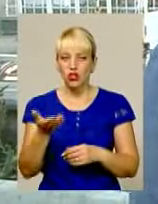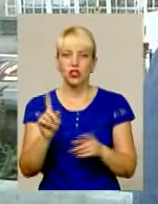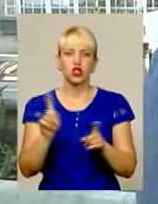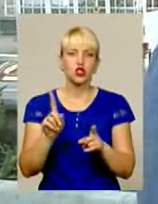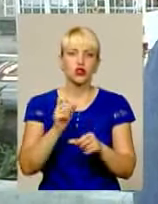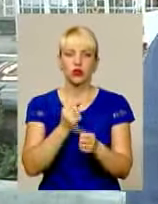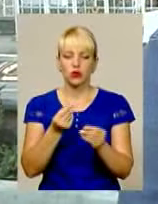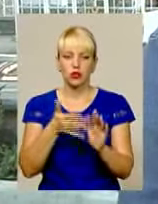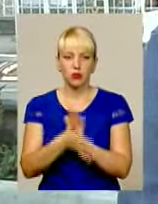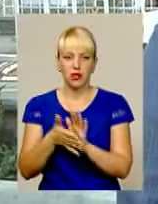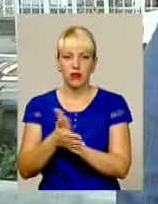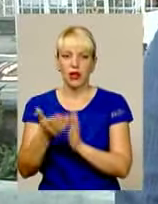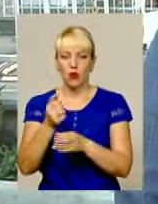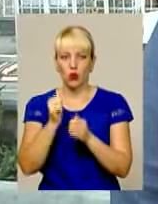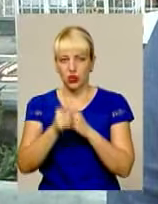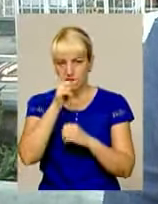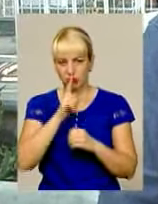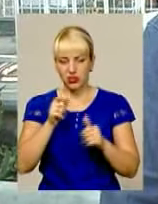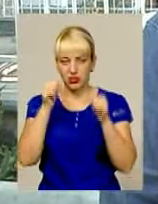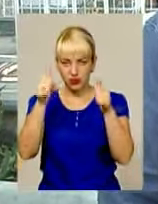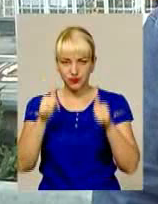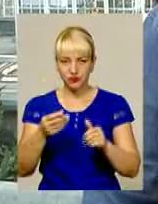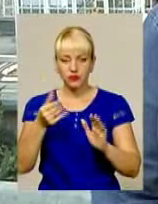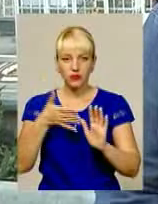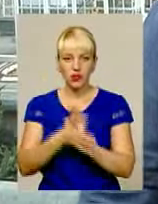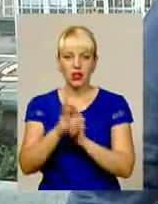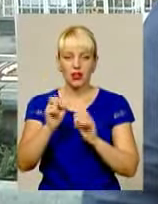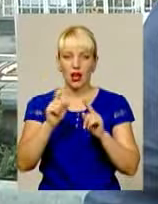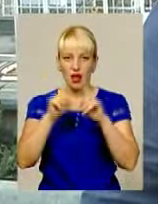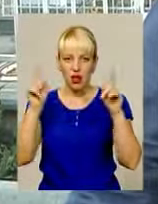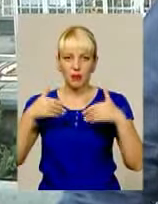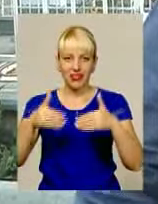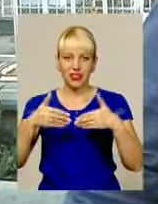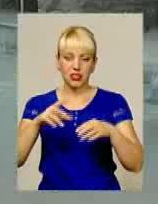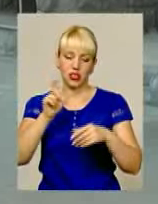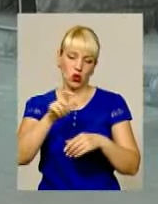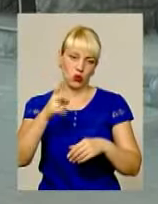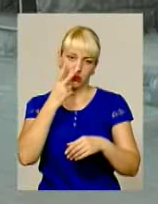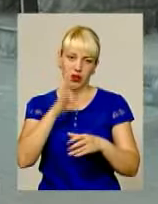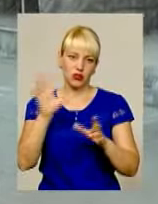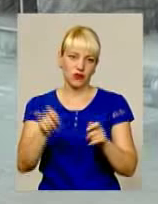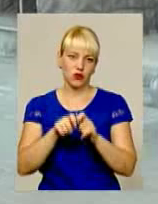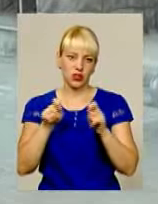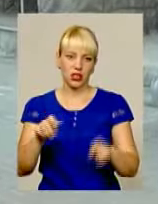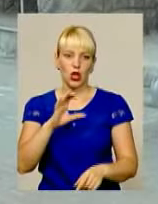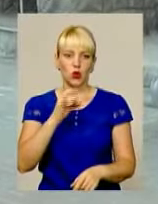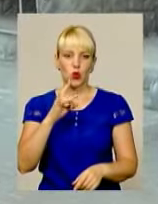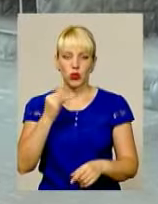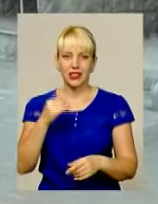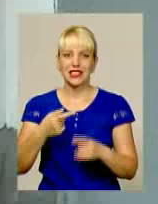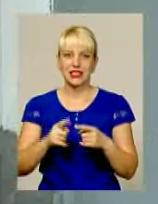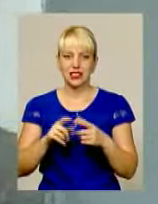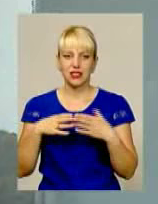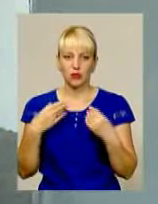за все. Також саме ми кожний місяць вивішуємо витрати коштів. На під'їздах люди всі бачать, щоб все відкрито». Юрій із сім'єю перші, хто